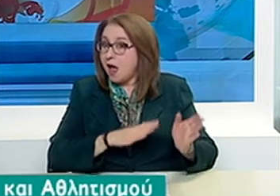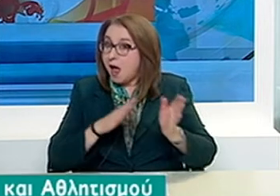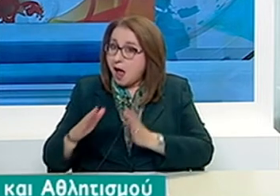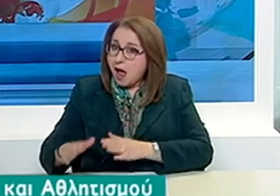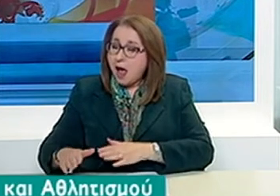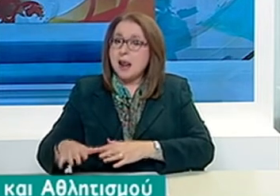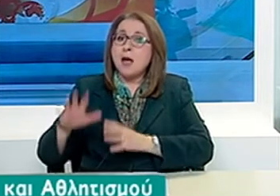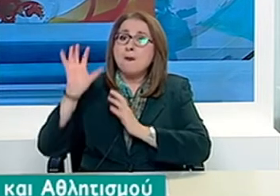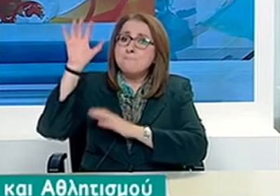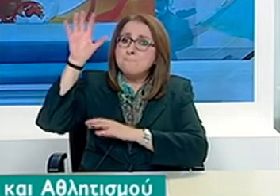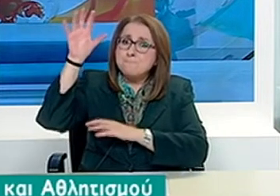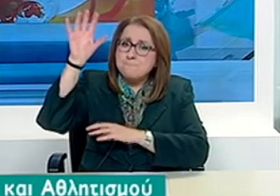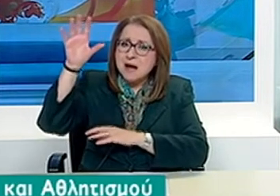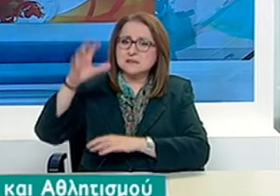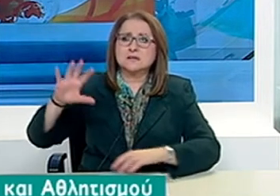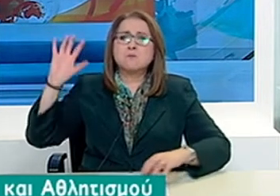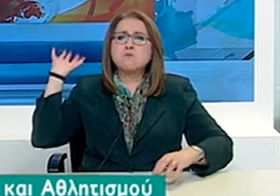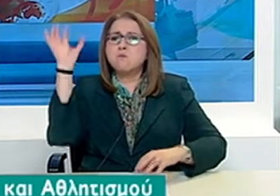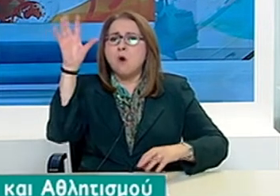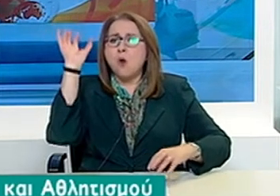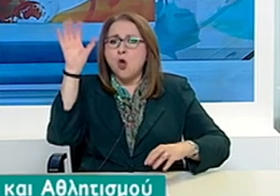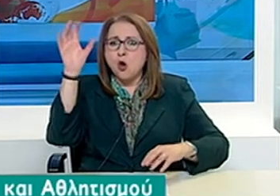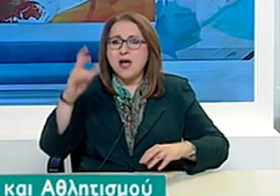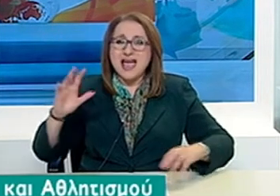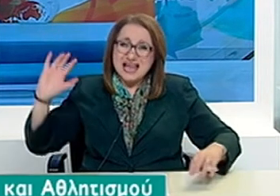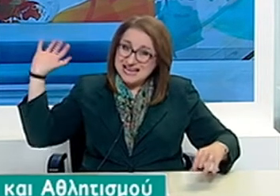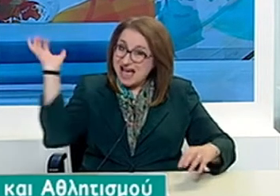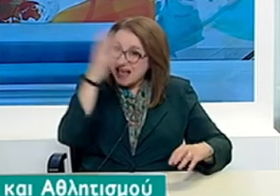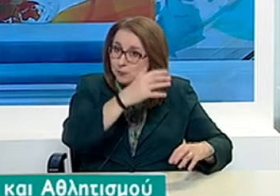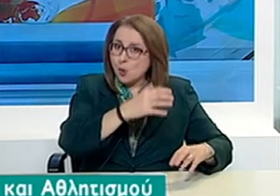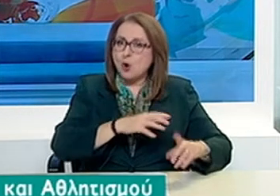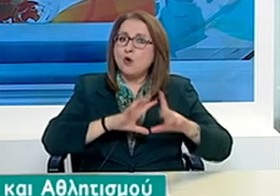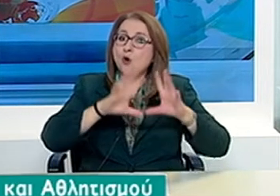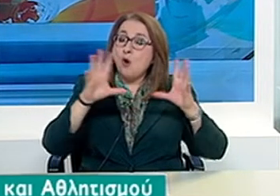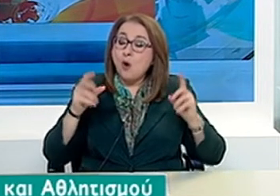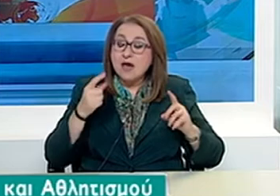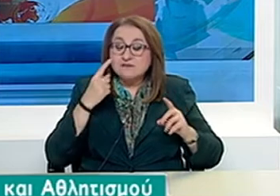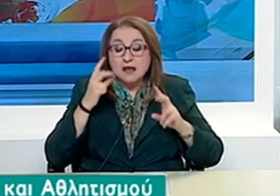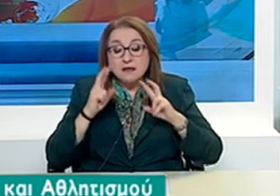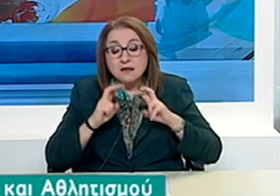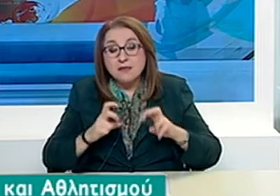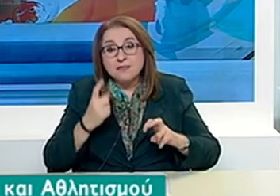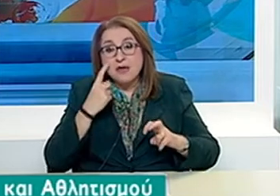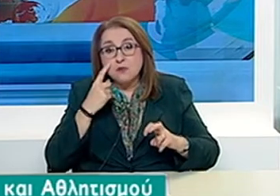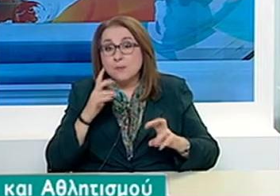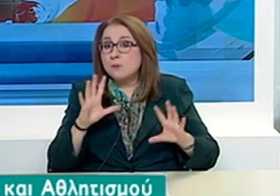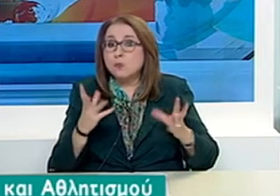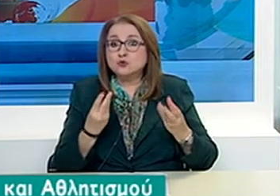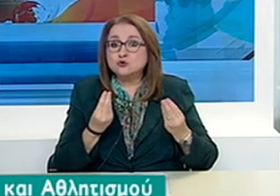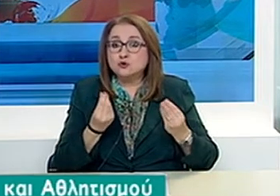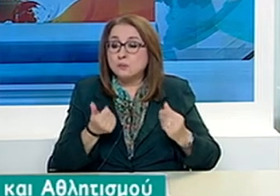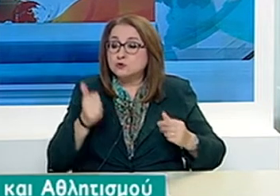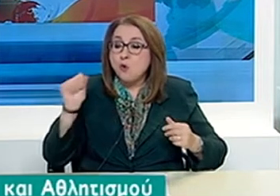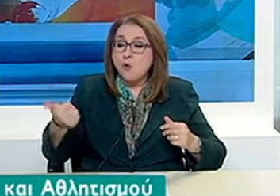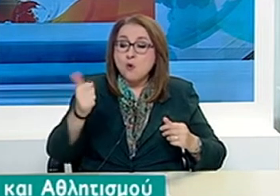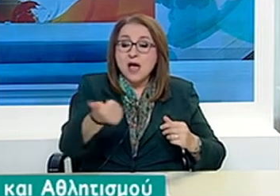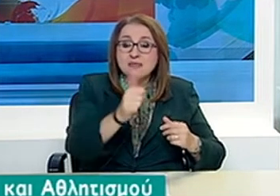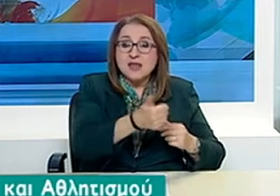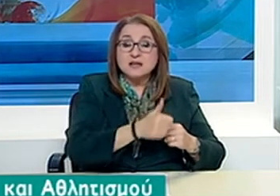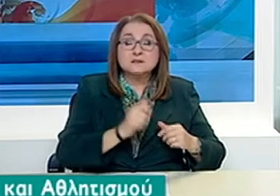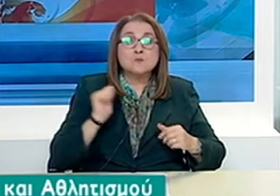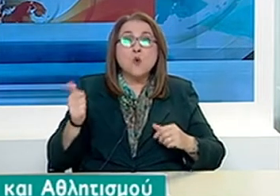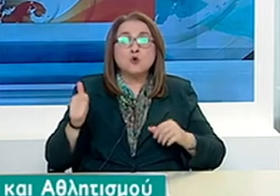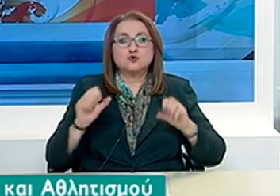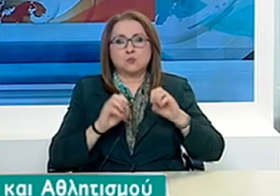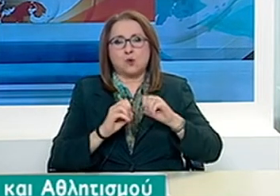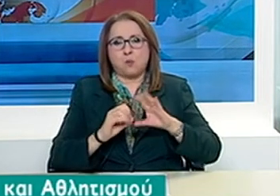βόλεϊ, πόλο, χάντμπολ, προκειμένου να εξεταστεί και για αυτά η δυνατότητα ατομικών πάντοτε προπονήσεων σε μεταγενέστερο χρόνο.